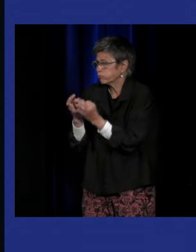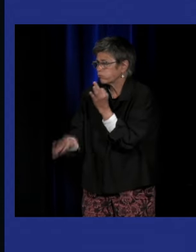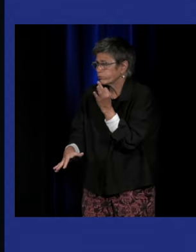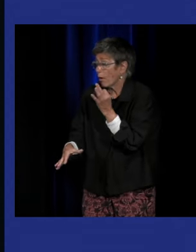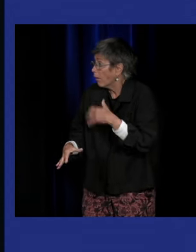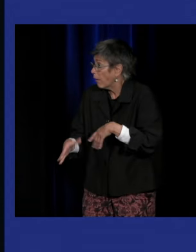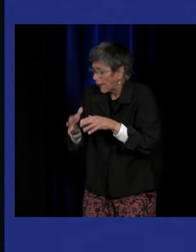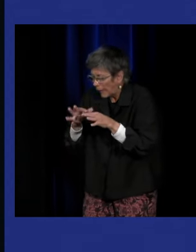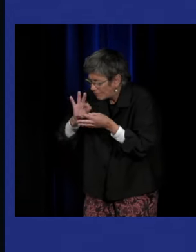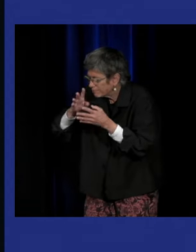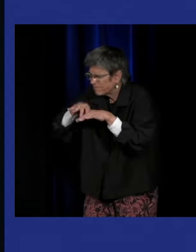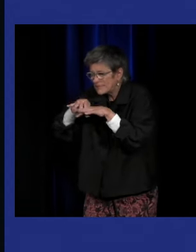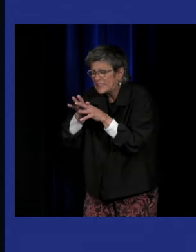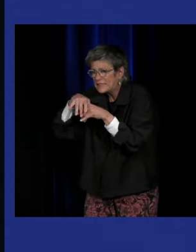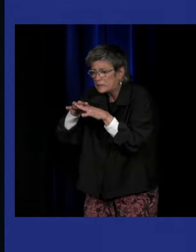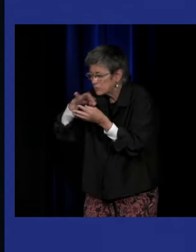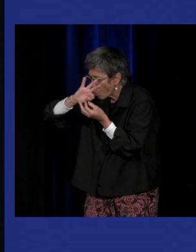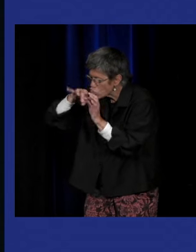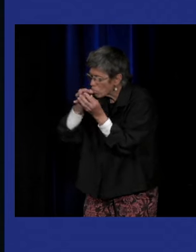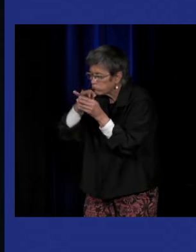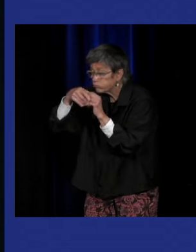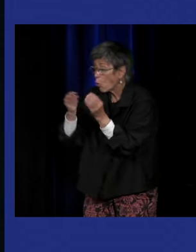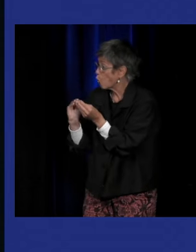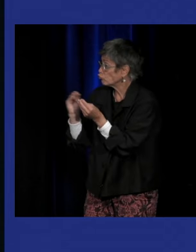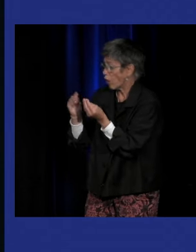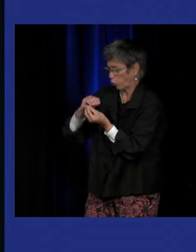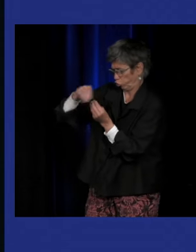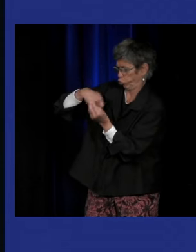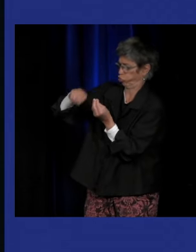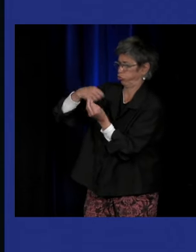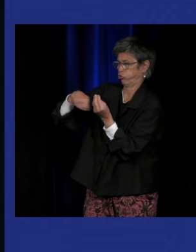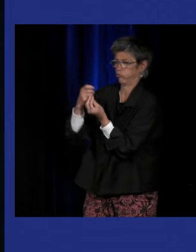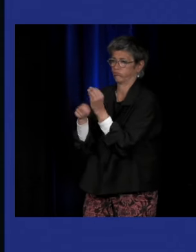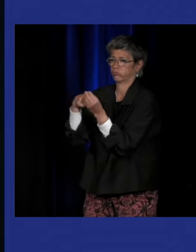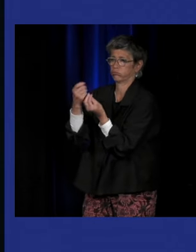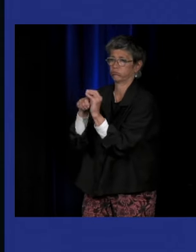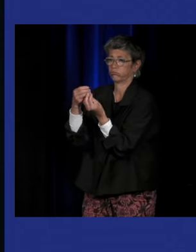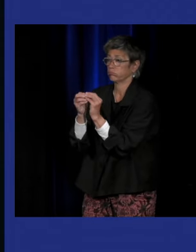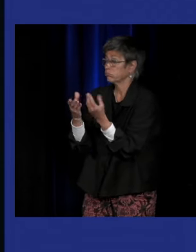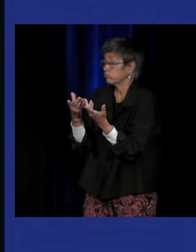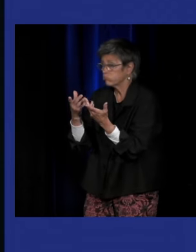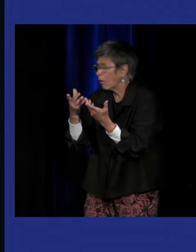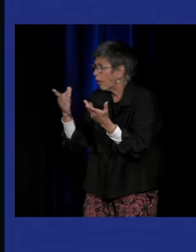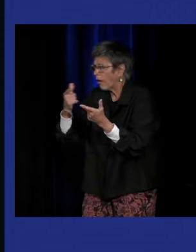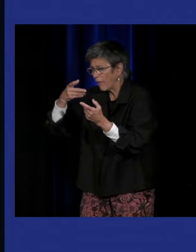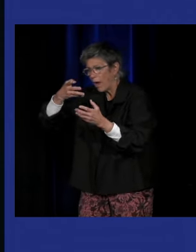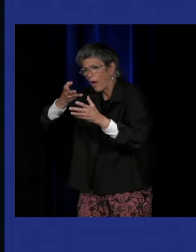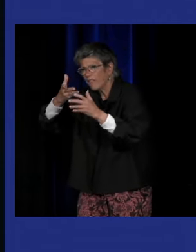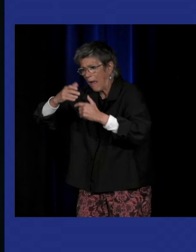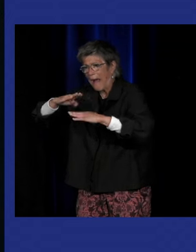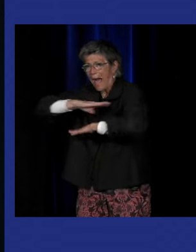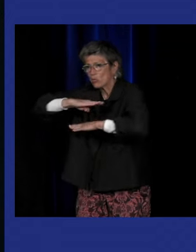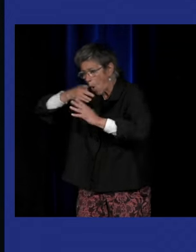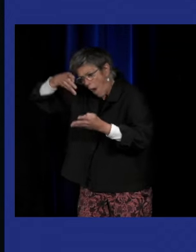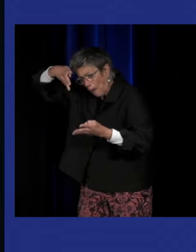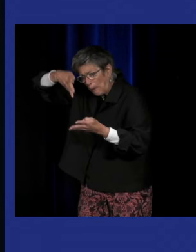donc elle a passé son temps à tisser en fait à recouvrir des objets on a fait des rayons X pour voir qu'est-ce qu'il y avait dans ces